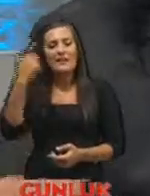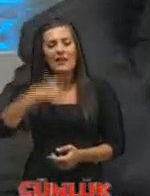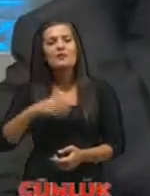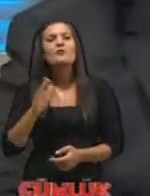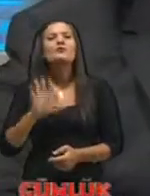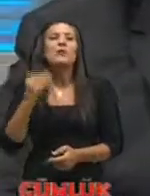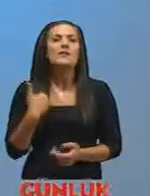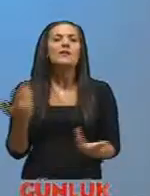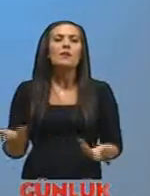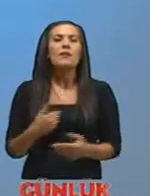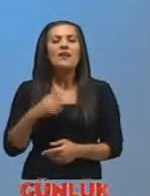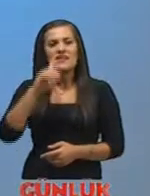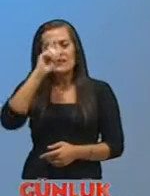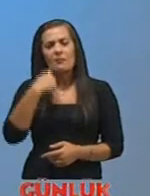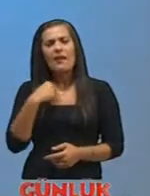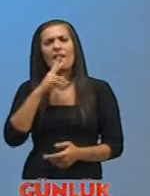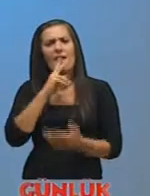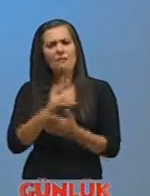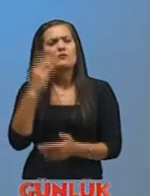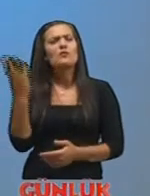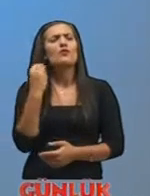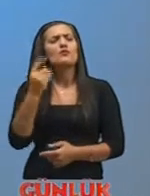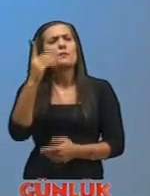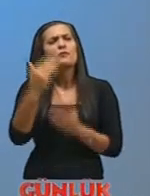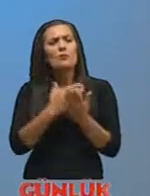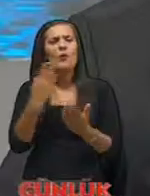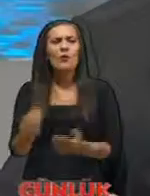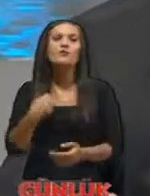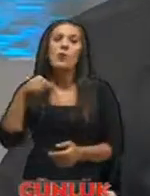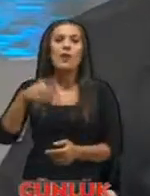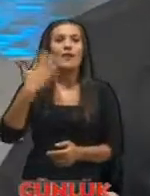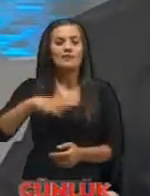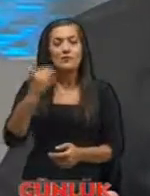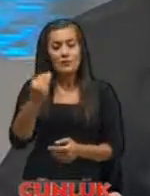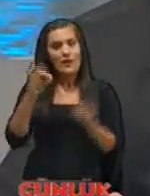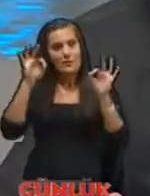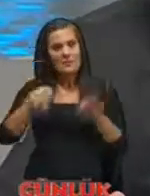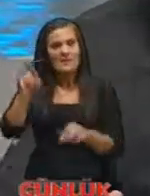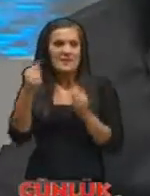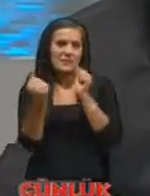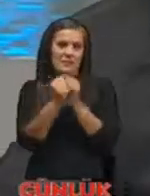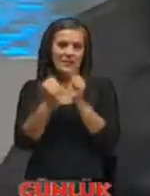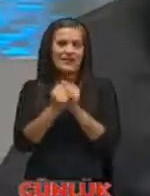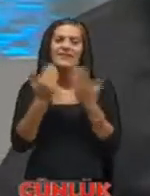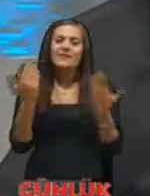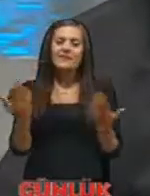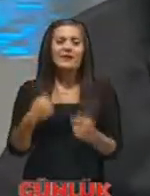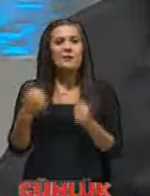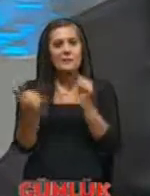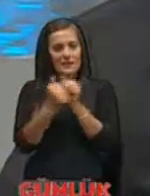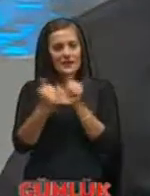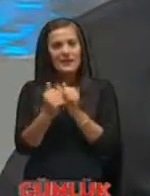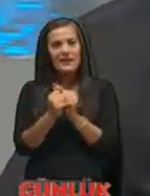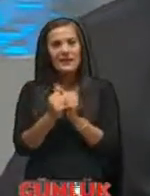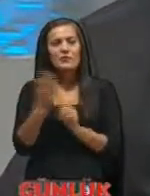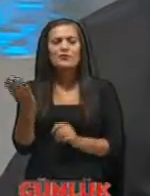düşmez Ben sadece Ben eminim çok güzel bir program olacak Umuyorum en azından Neler Güzel başladı sizle Teşekkürler Birlikte